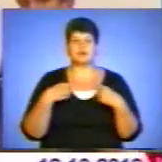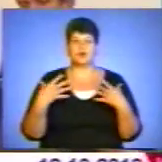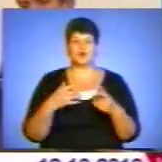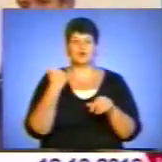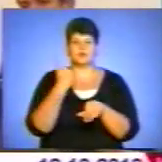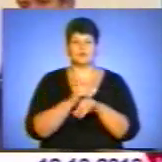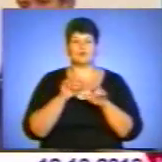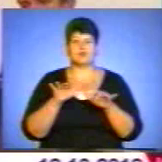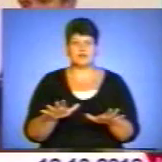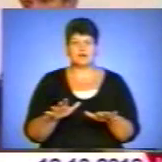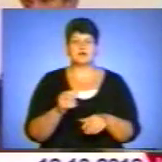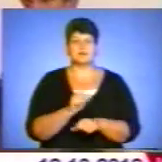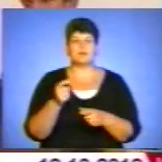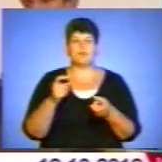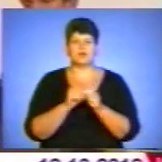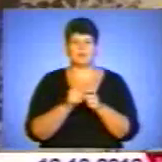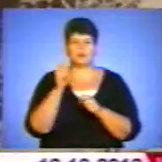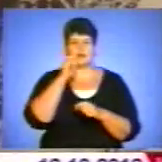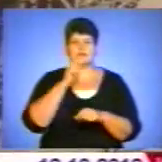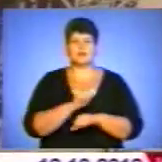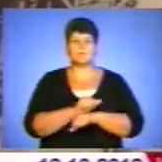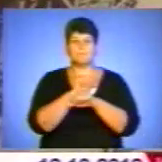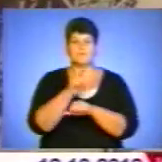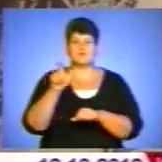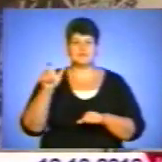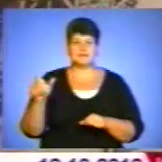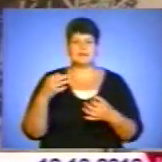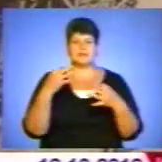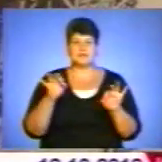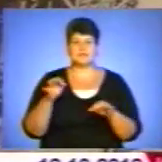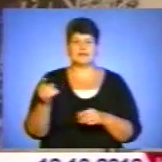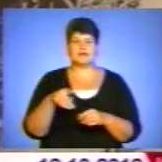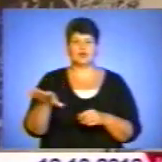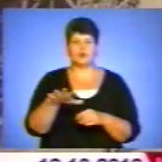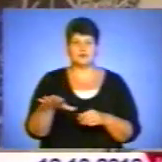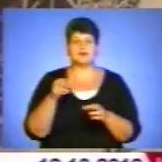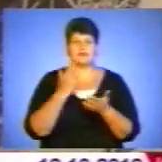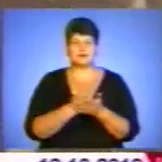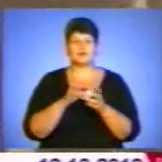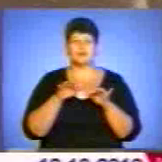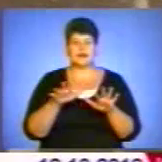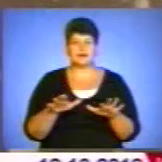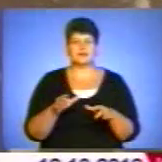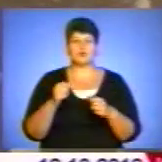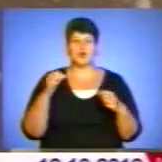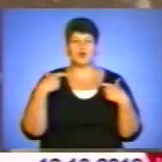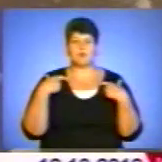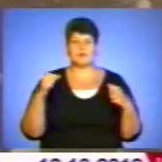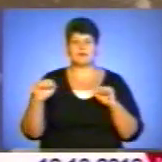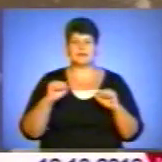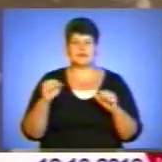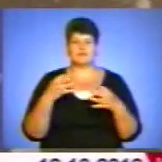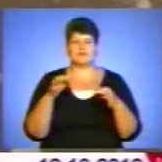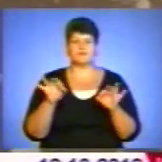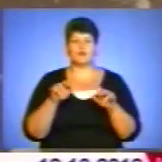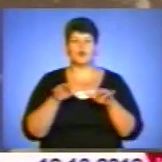українських повстанців за незалежність на Тернопільщині. У виданні йдеться і про діяльність командирів визвольного руху, серед яких на